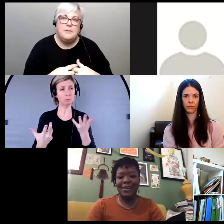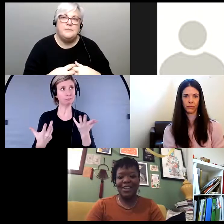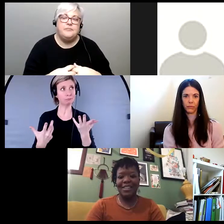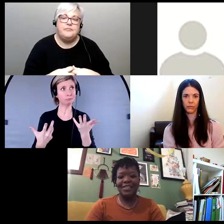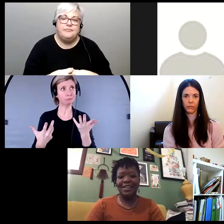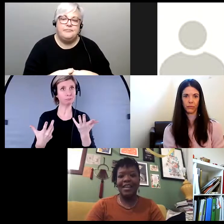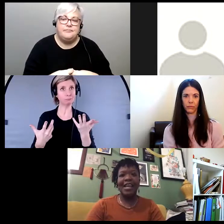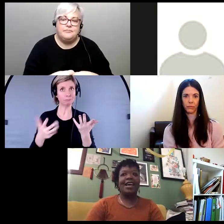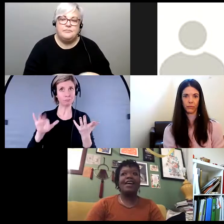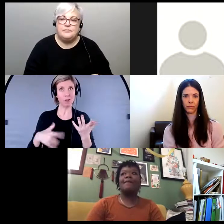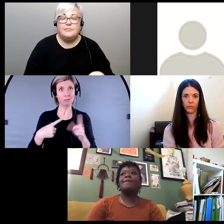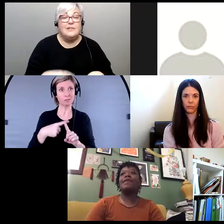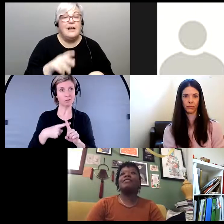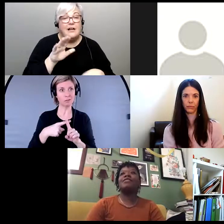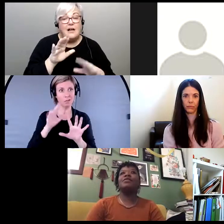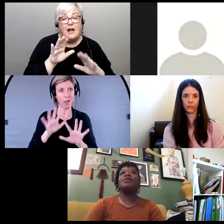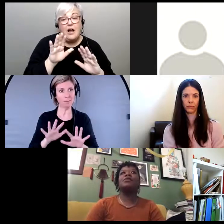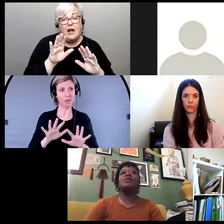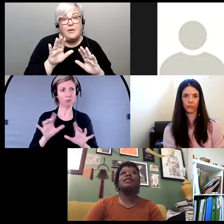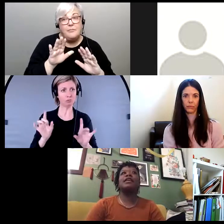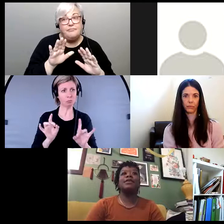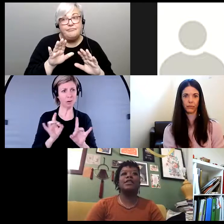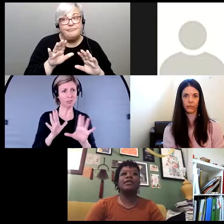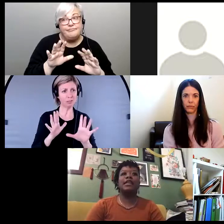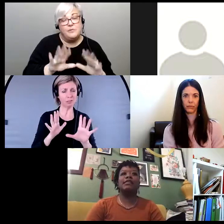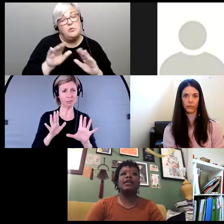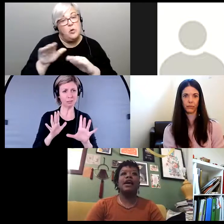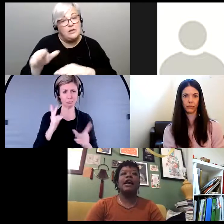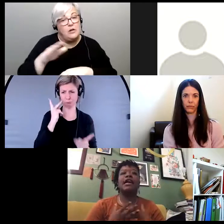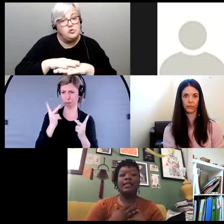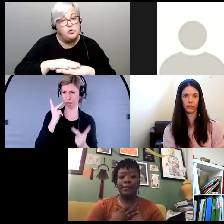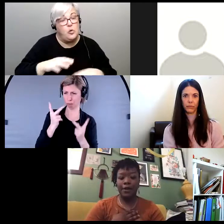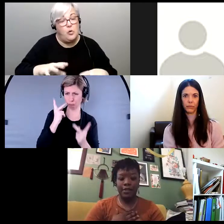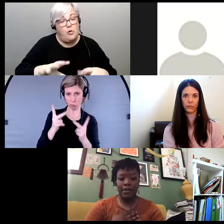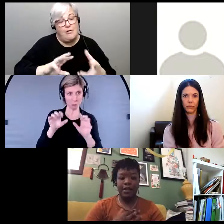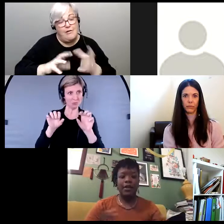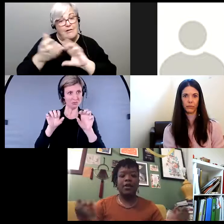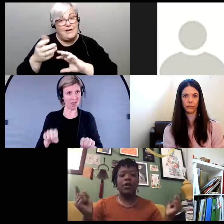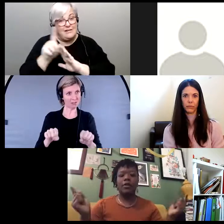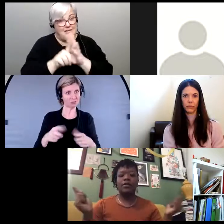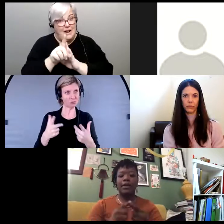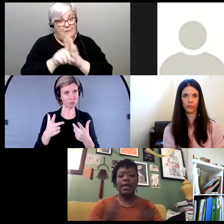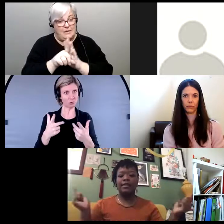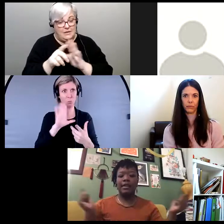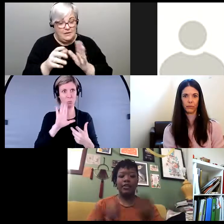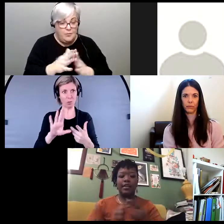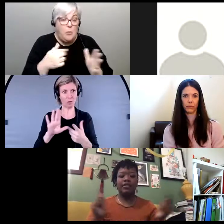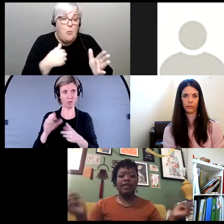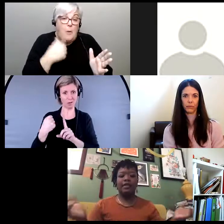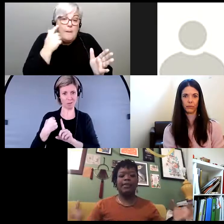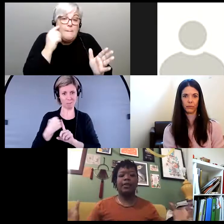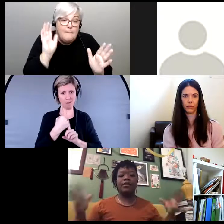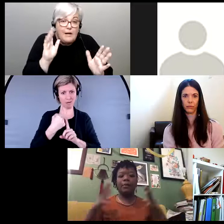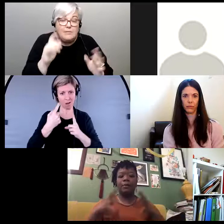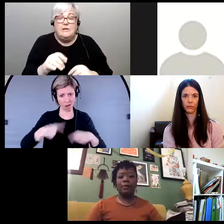d'une conséquence de la crise climatique et donc lorsqu'on pense à tout ça moi je pense personnellement que lorsqu'on